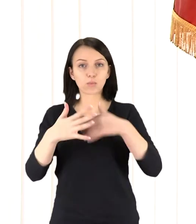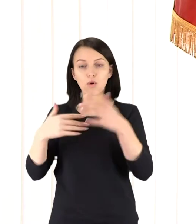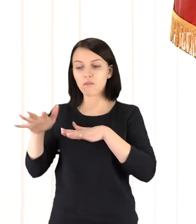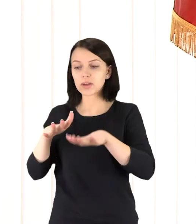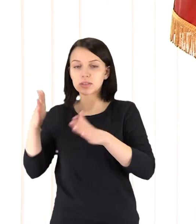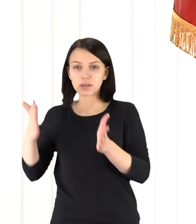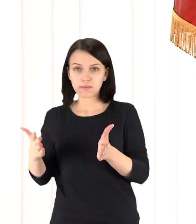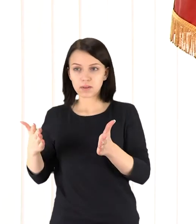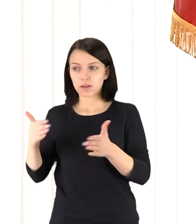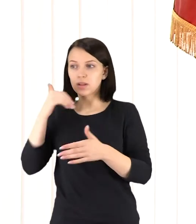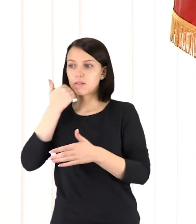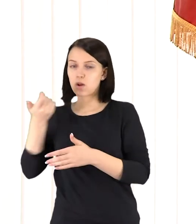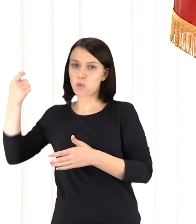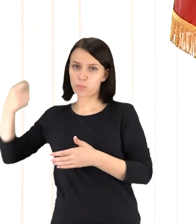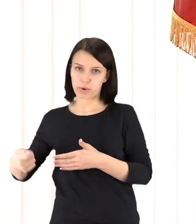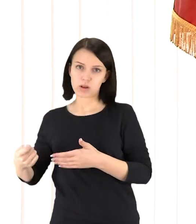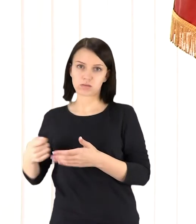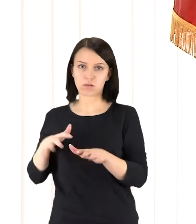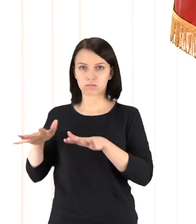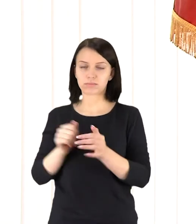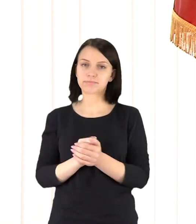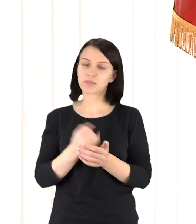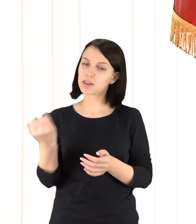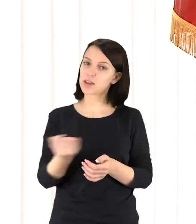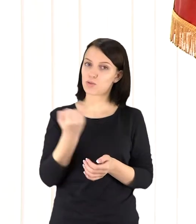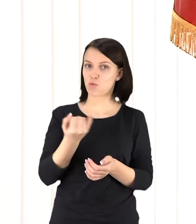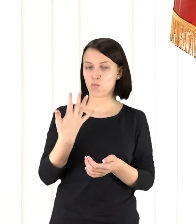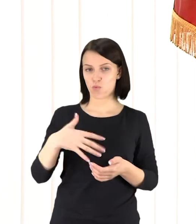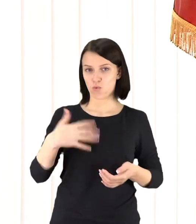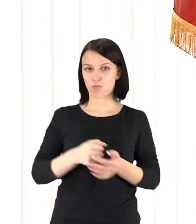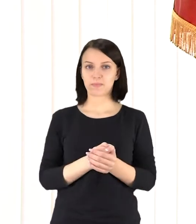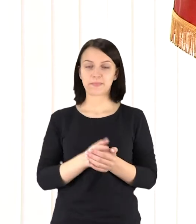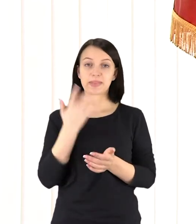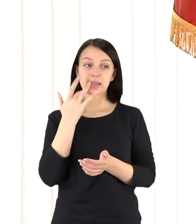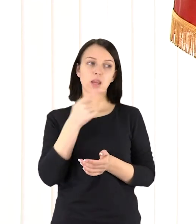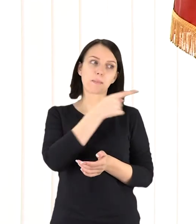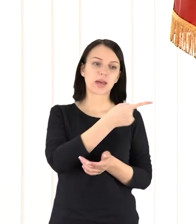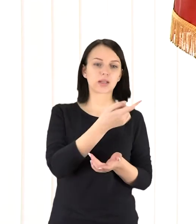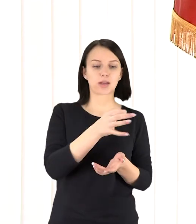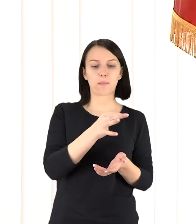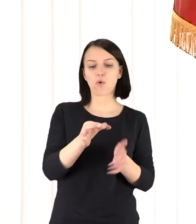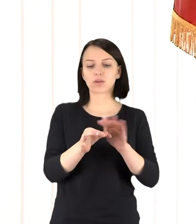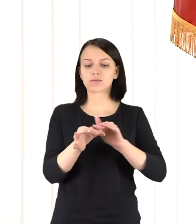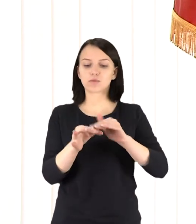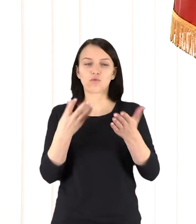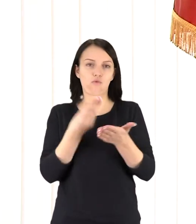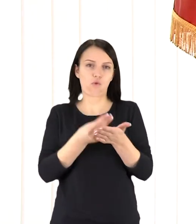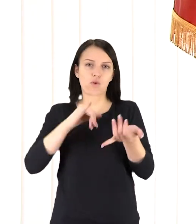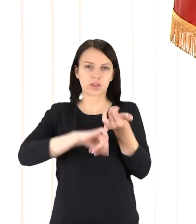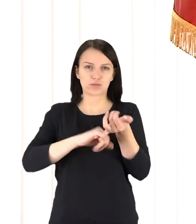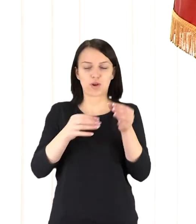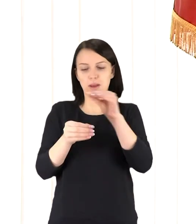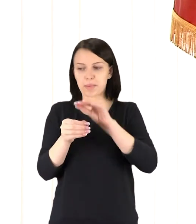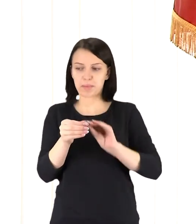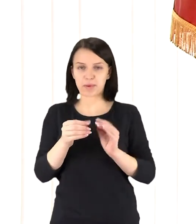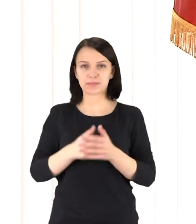metų, profesinės veiklos iki jo prezidentavimo. Tiesiog labai įdomu, kaip amerikiečiai monetuose jam žinai ir savo